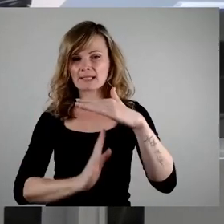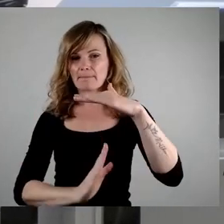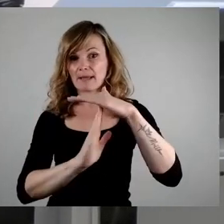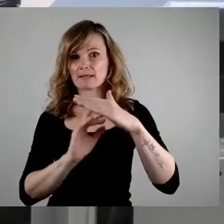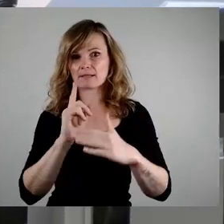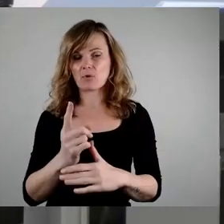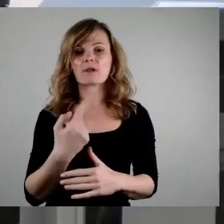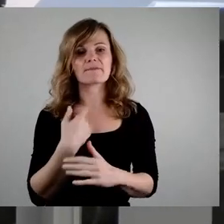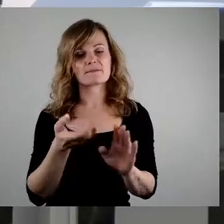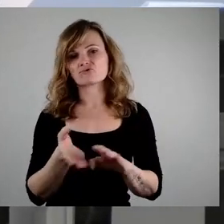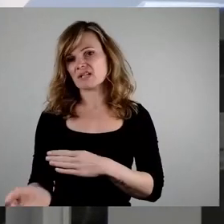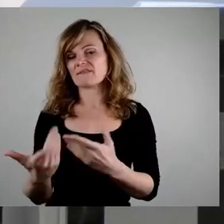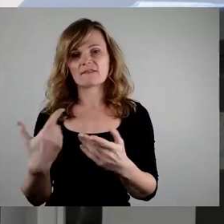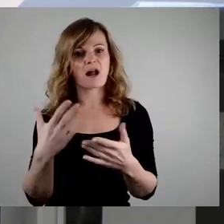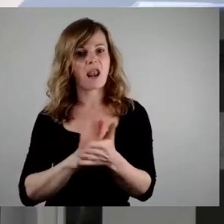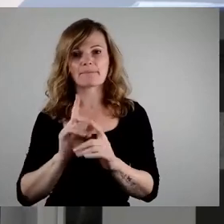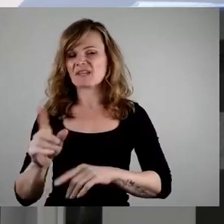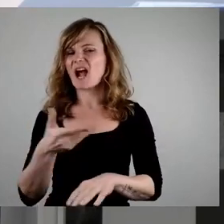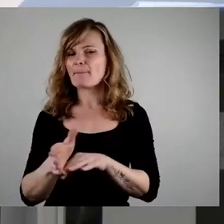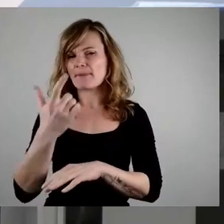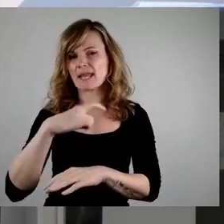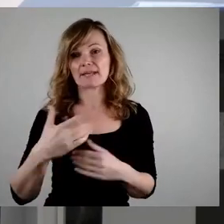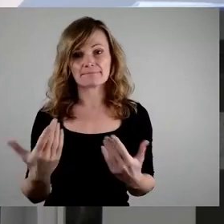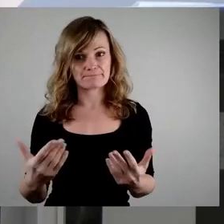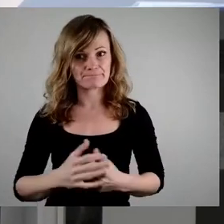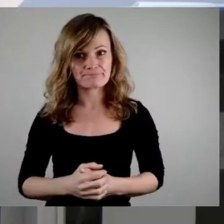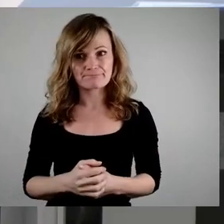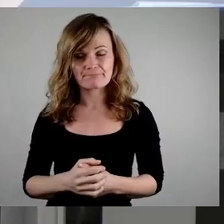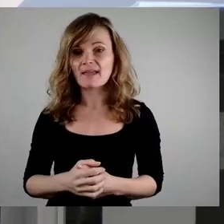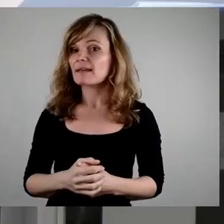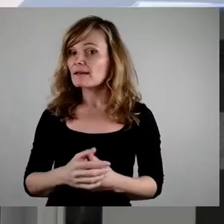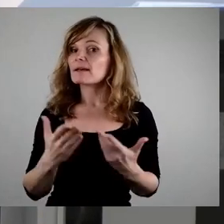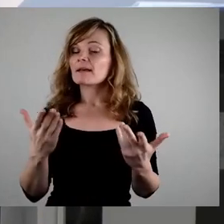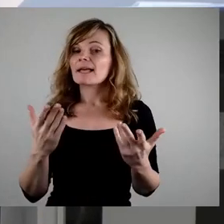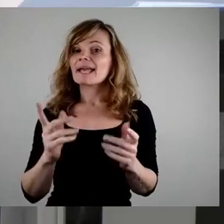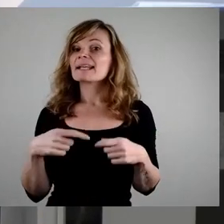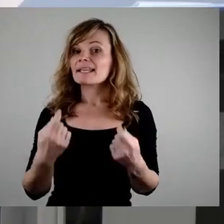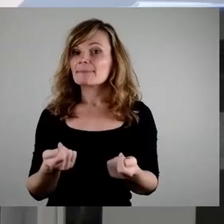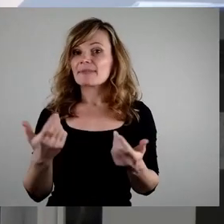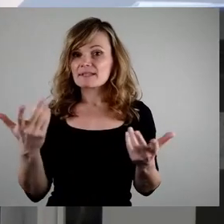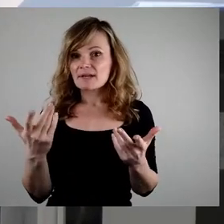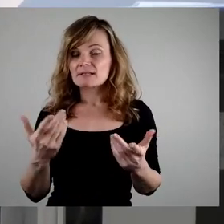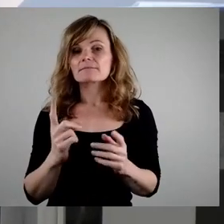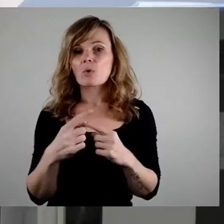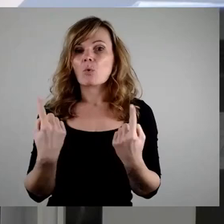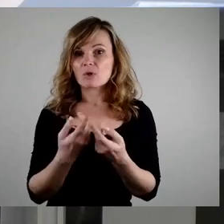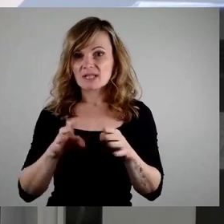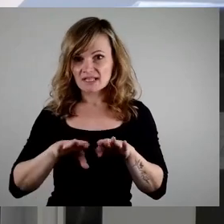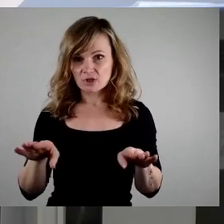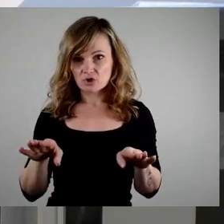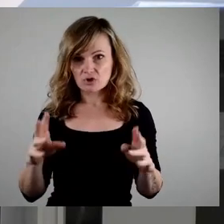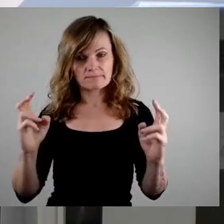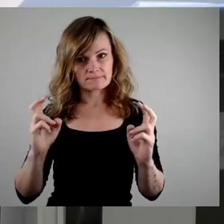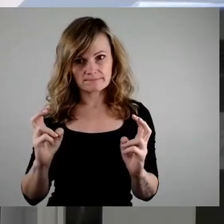wir krachend gescheitert. Es wurde abgelehnt. Ergebnis war aber wenigstens ein runder Tisch. Im runden